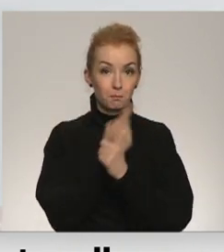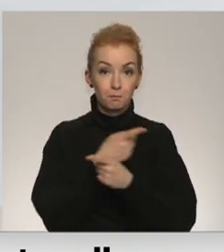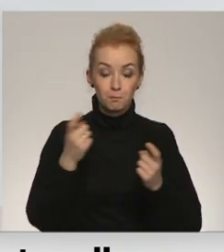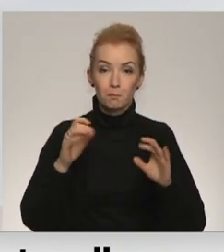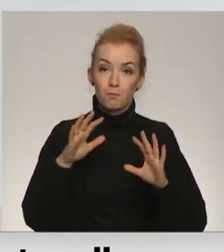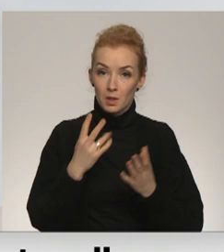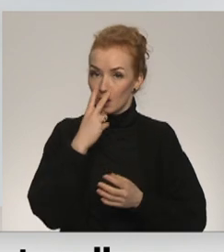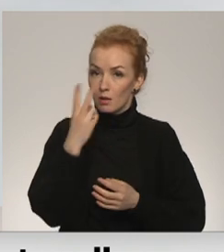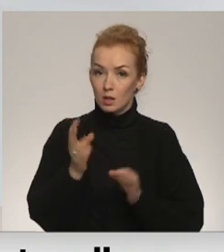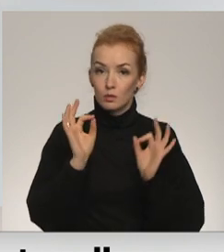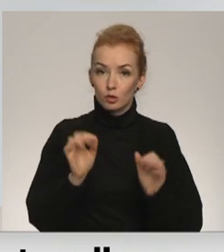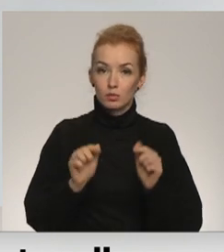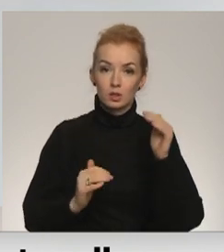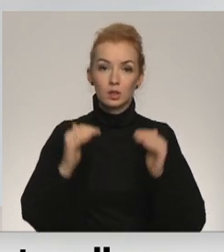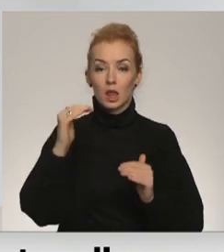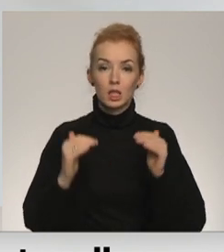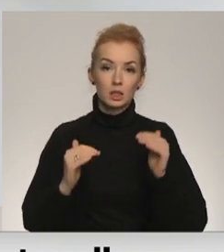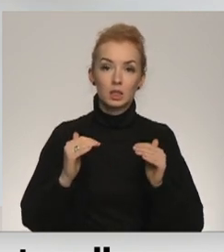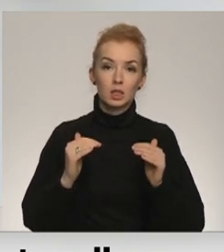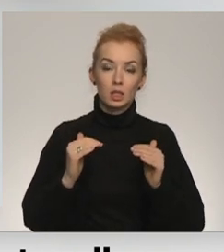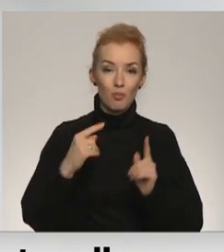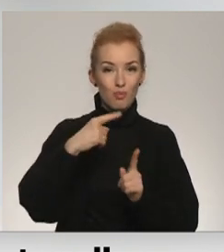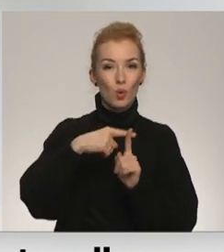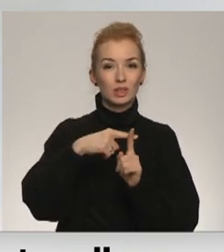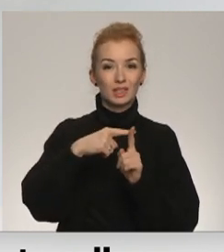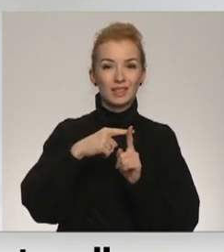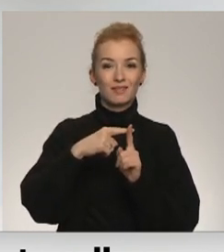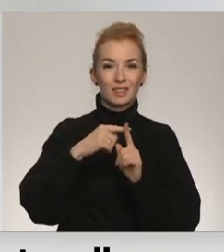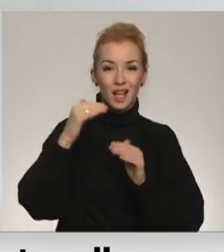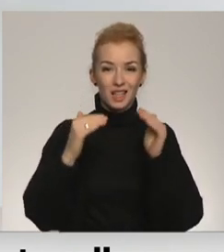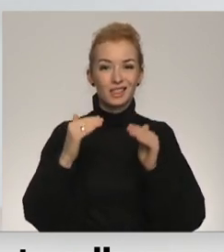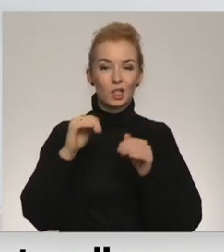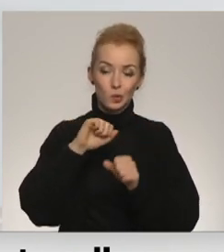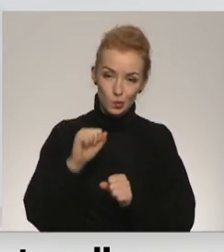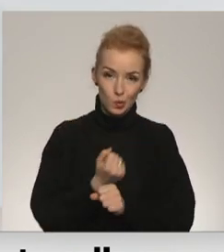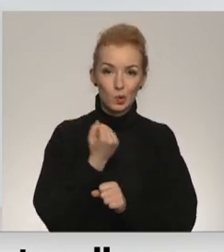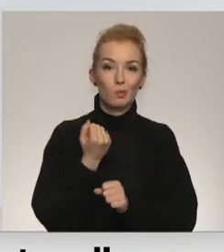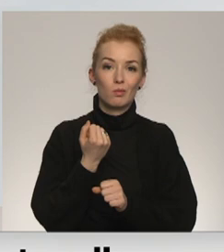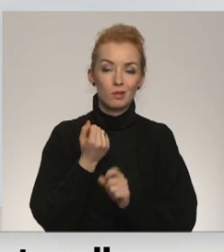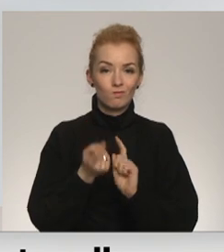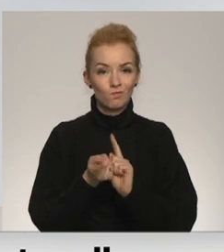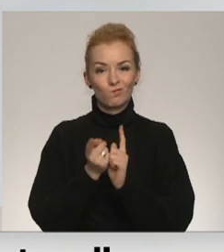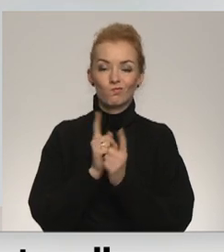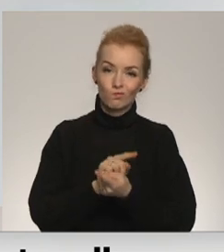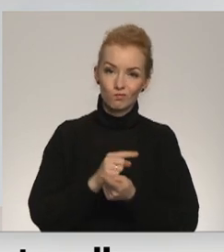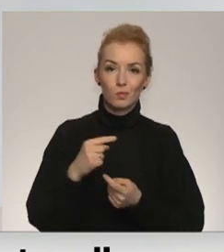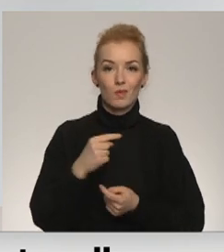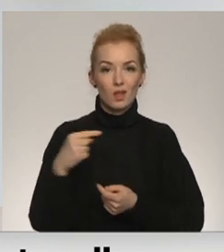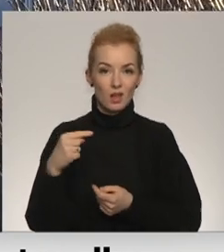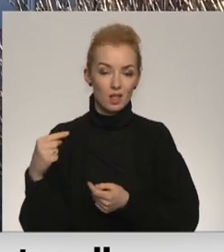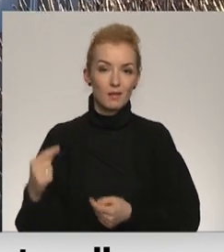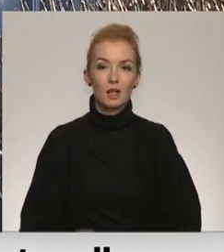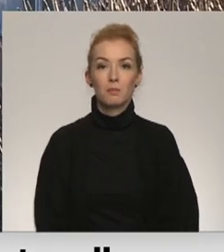jāredzam, ka šī statistika tomēr, šī optimistiskā statistika tomēr paliek daudz